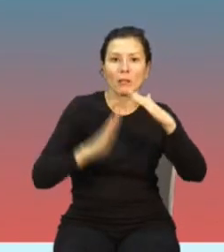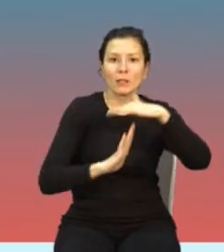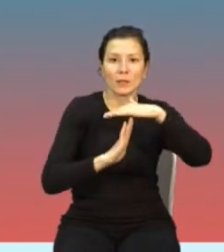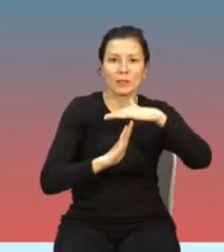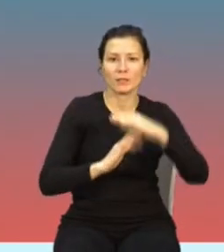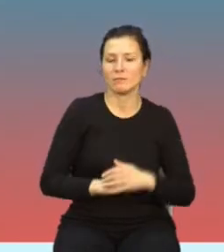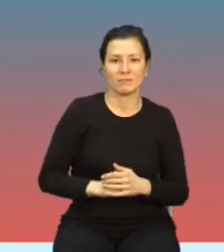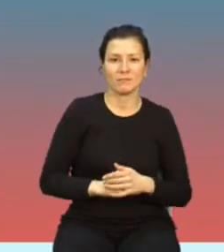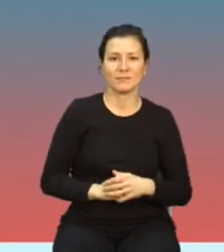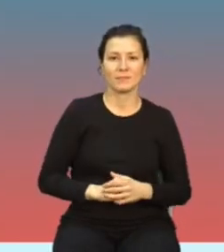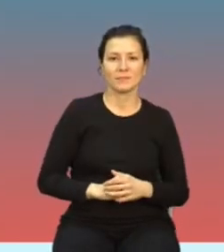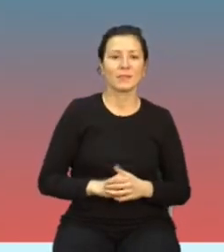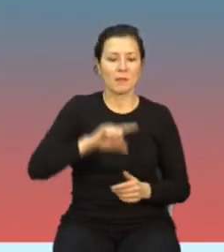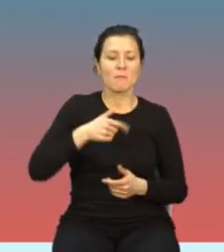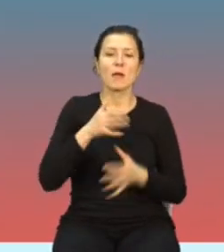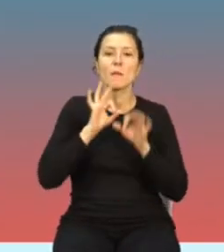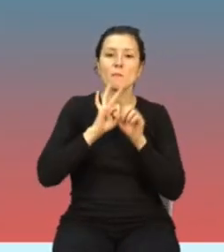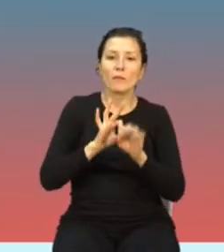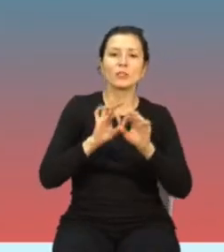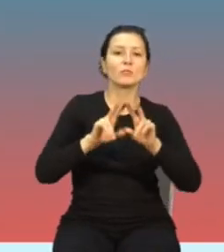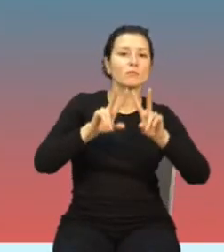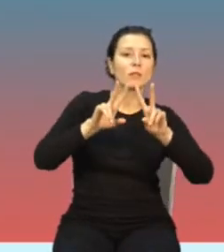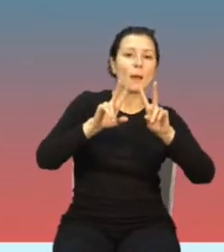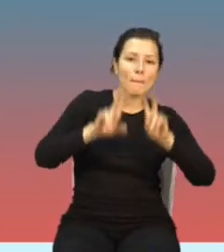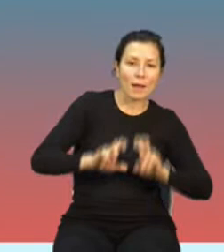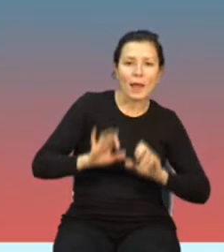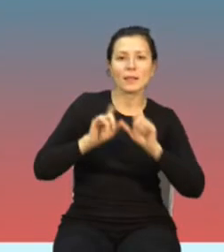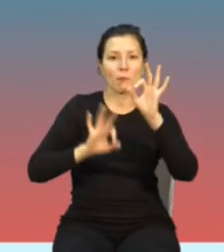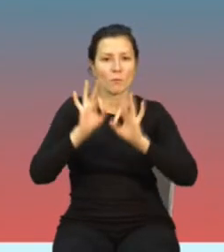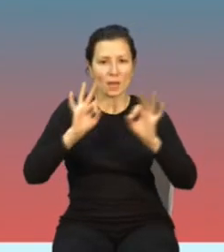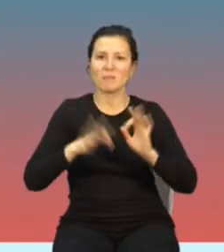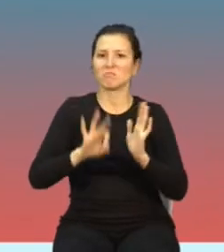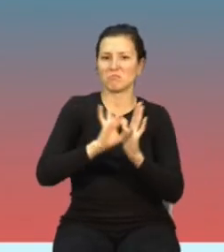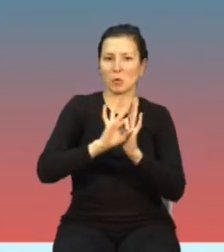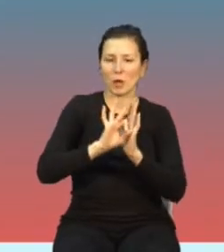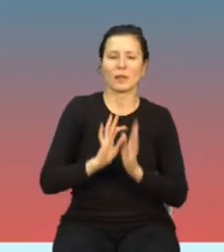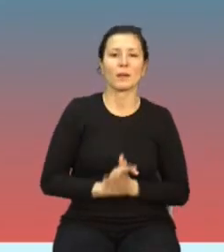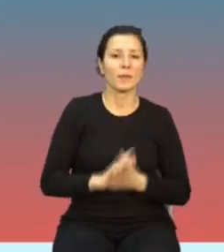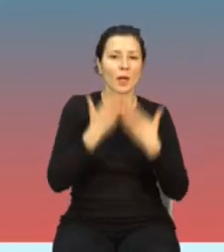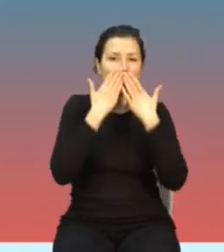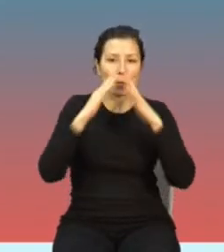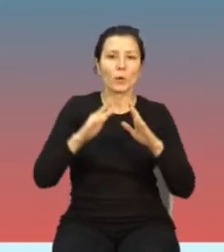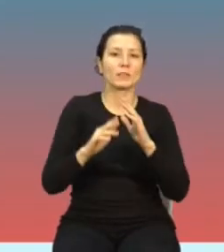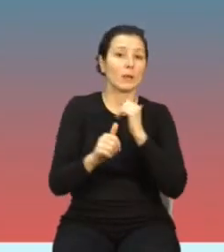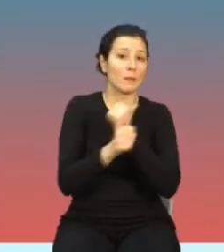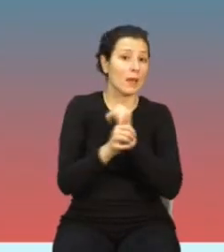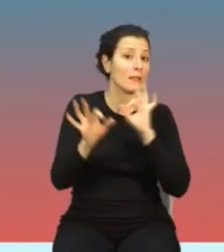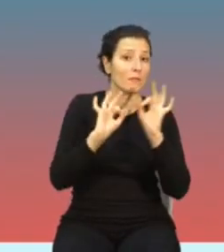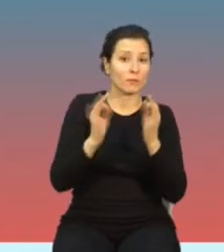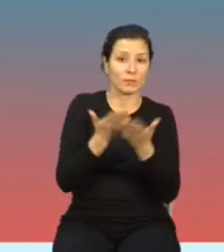przeprowadzamy te pomiary w sposób w miar regularny. Przedstawiamy te dane w ten sposób, jak Państwo widzą. I